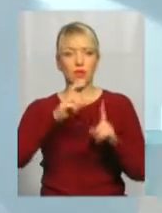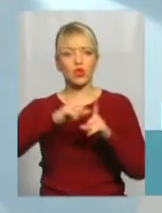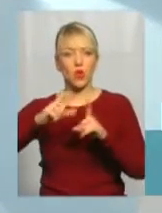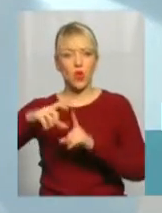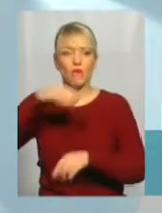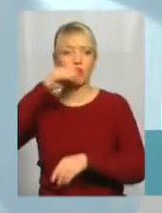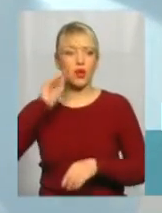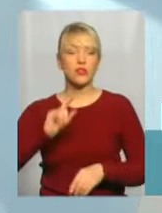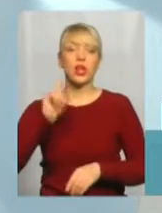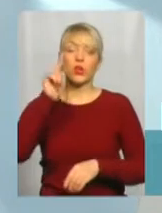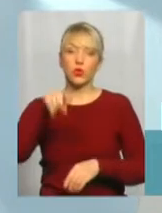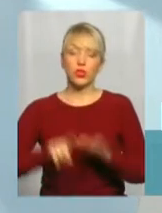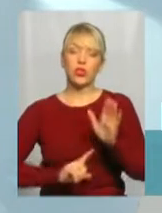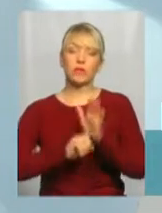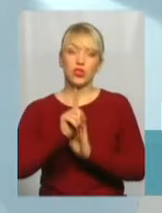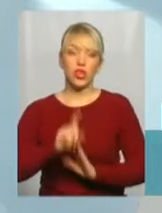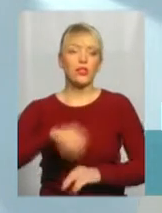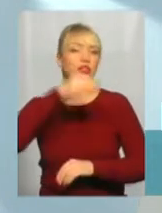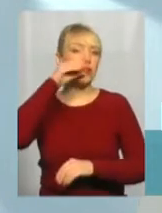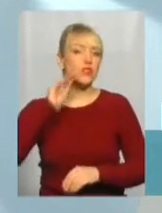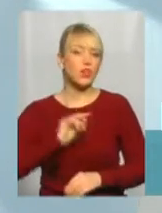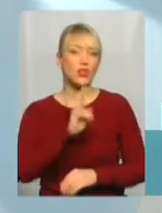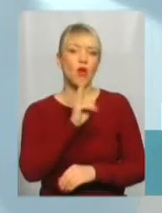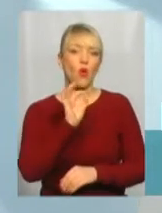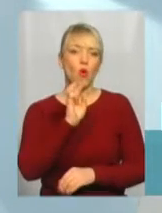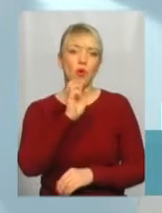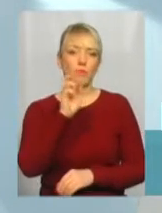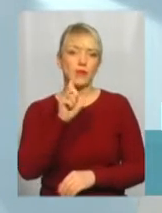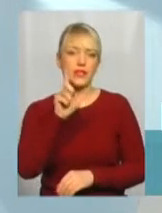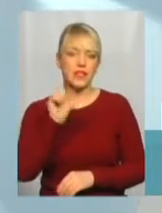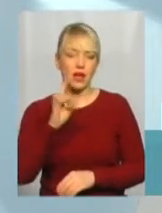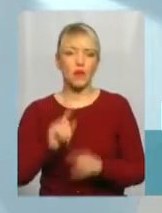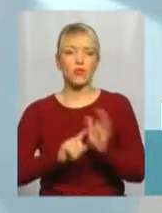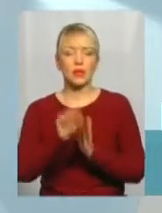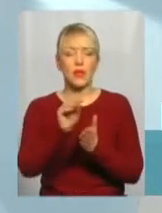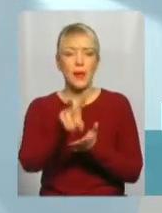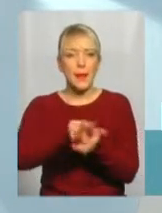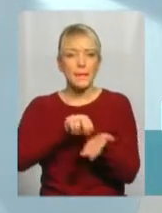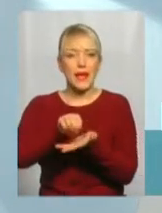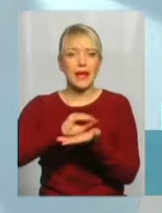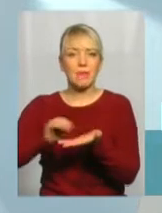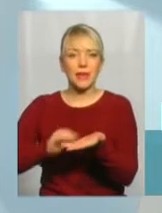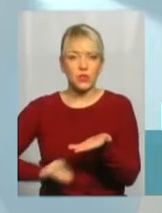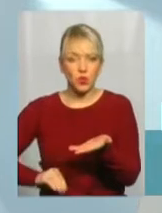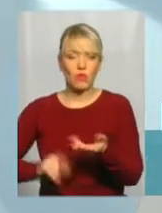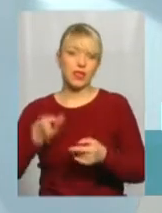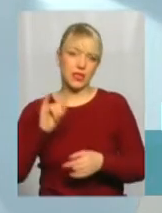І тоді почали Шевченків кобзар, ну оцей от малесенький, переписувати. І знайшовся в